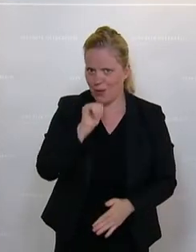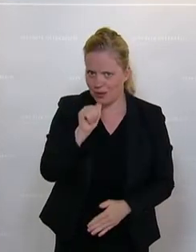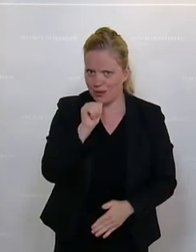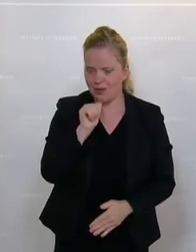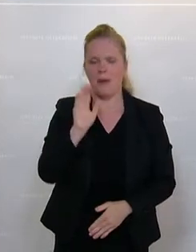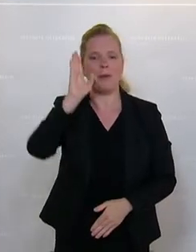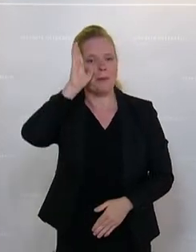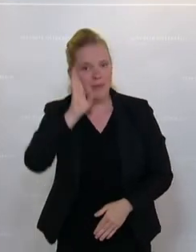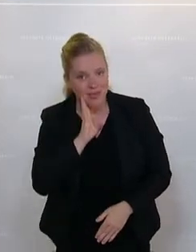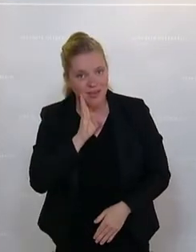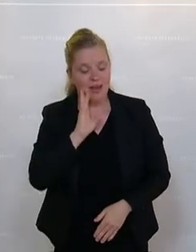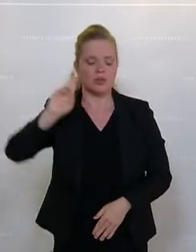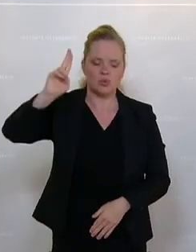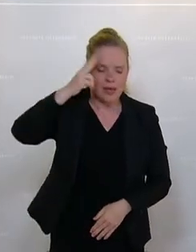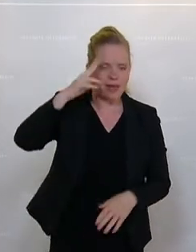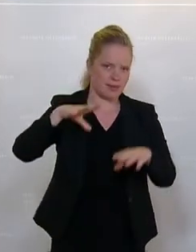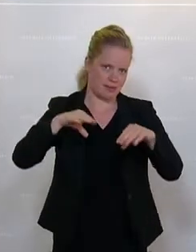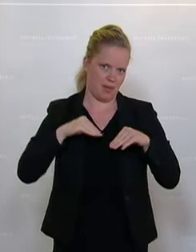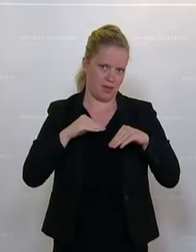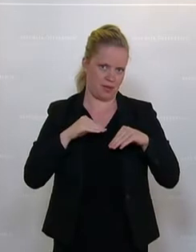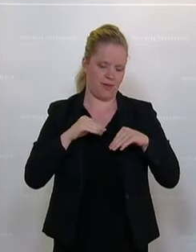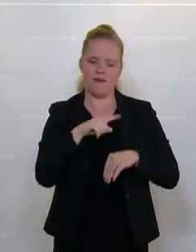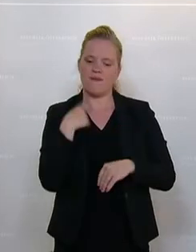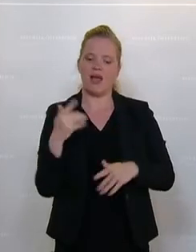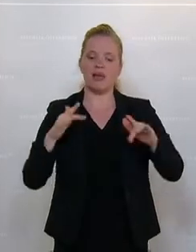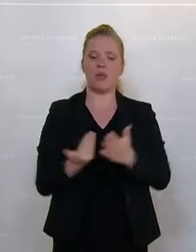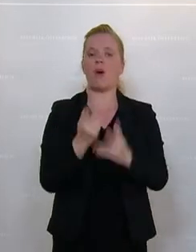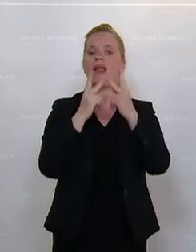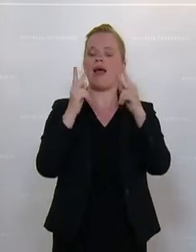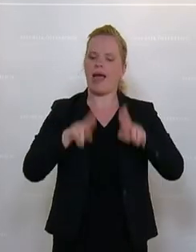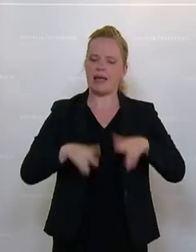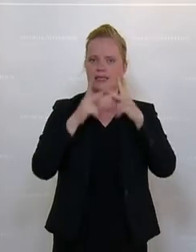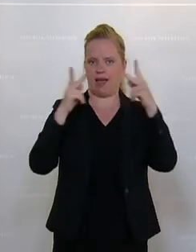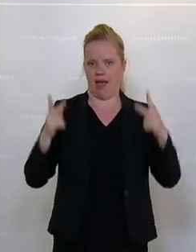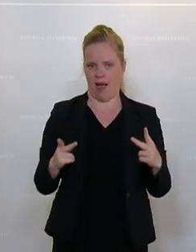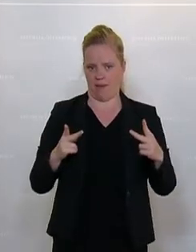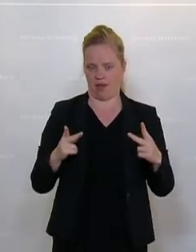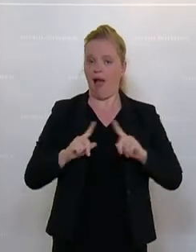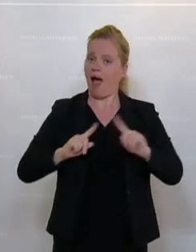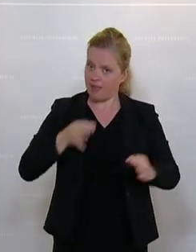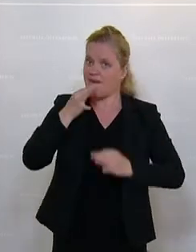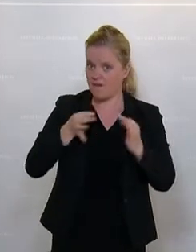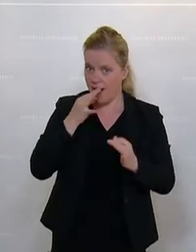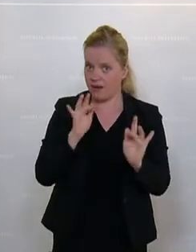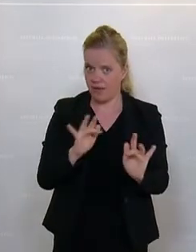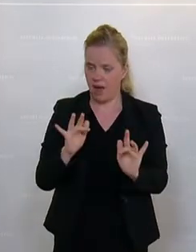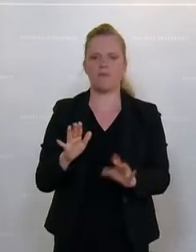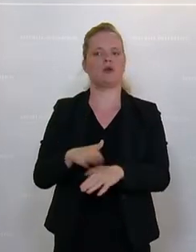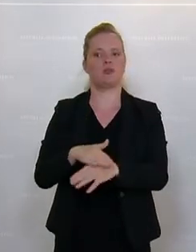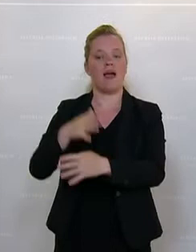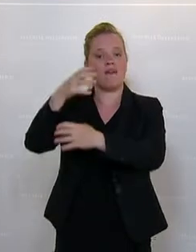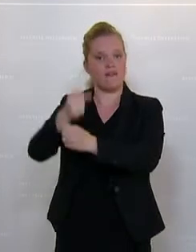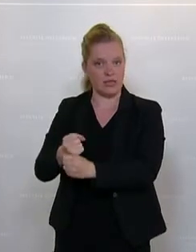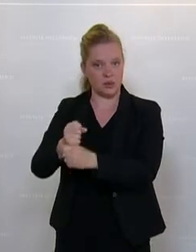Ich bitte heute nur auch zur Kenntnis zu nehmen, dass wir einen neuen Rechtsrahmen haben, der schon andere Fragen auch aufwirft. Der